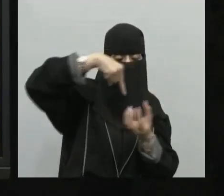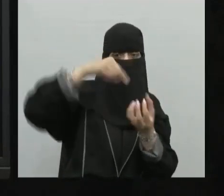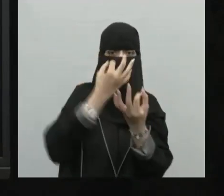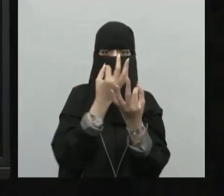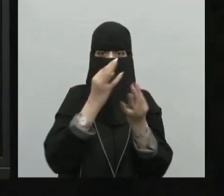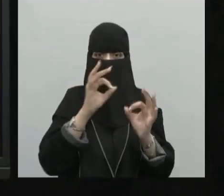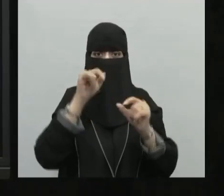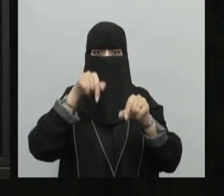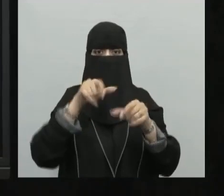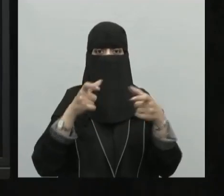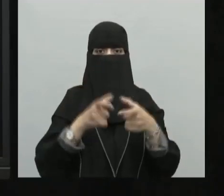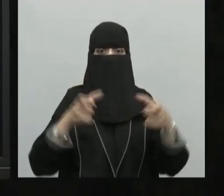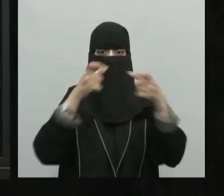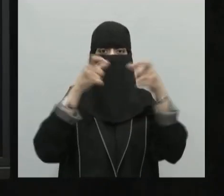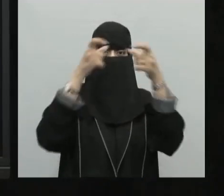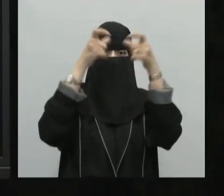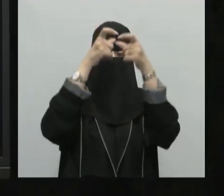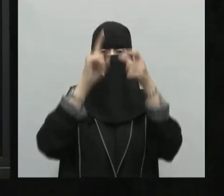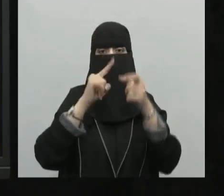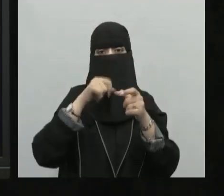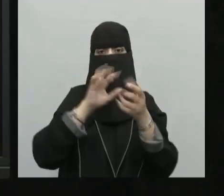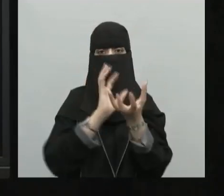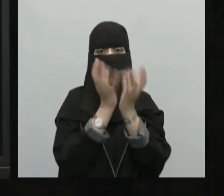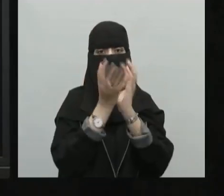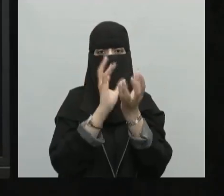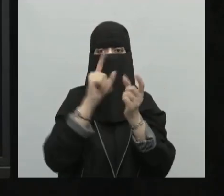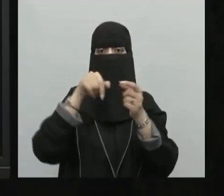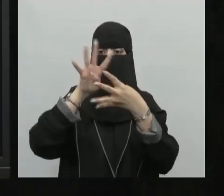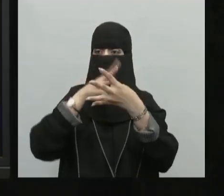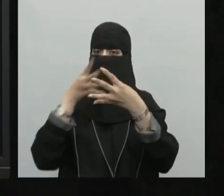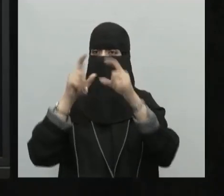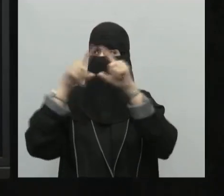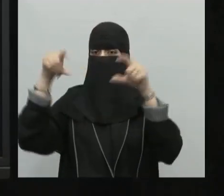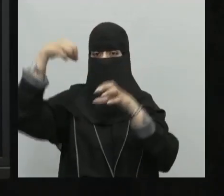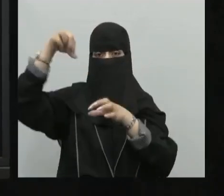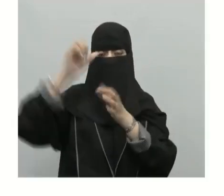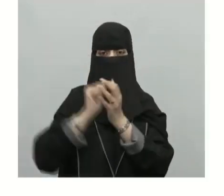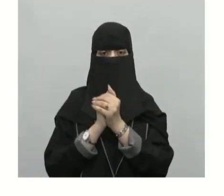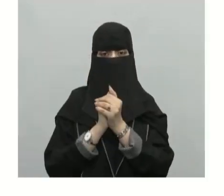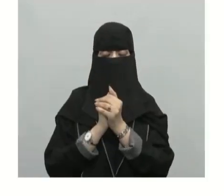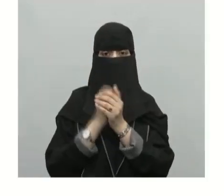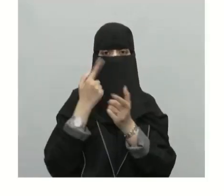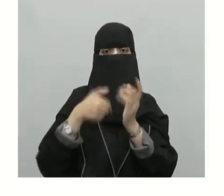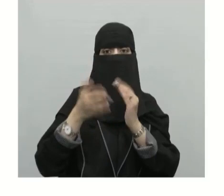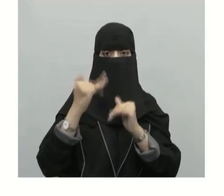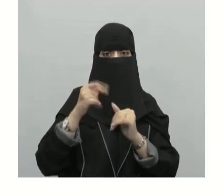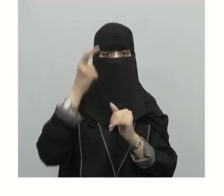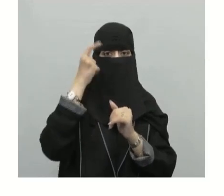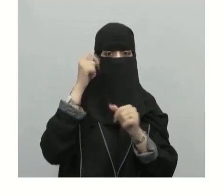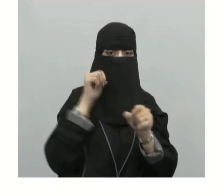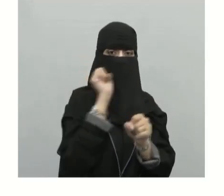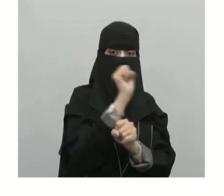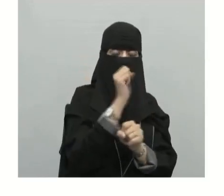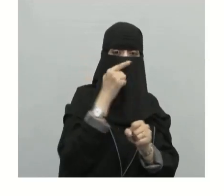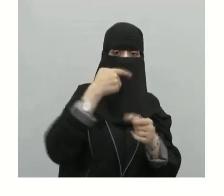وترسم على نموذج للكرة الأرضية أو على خرائط ورقية أيضا تعرفنا على خصائص